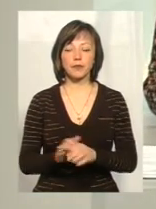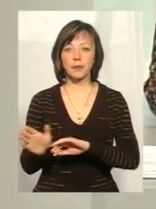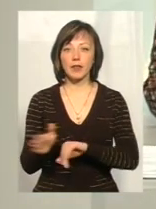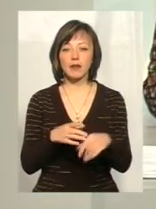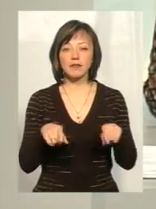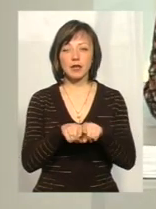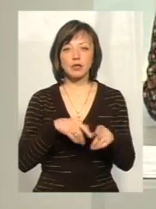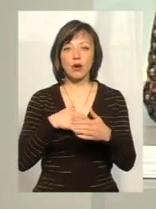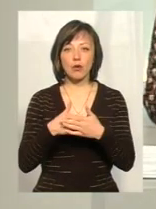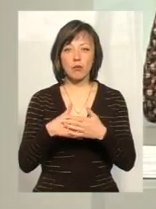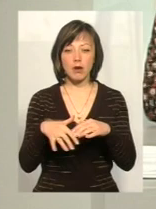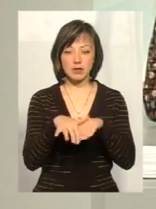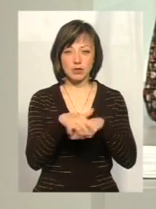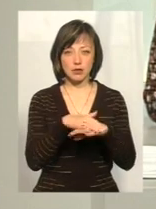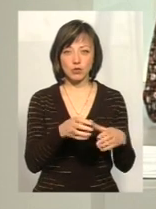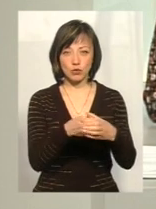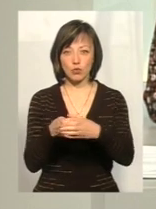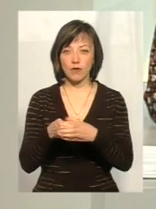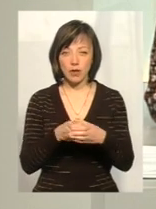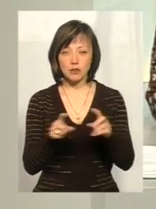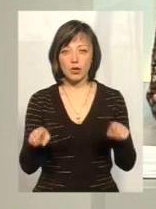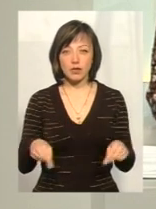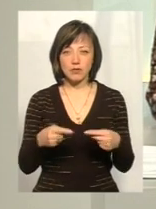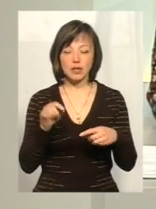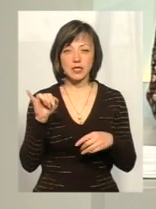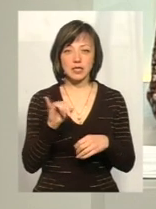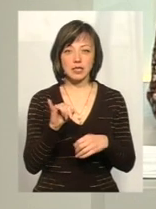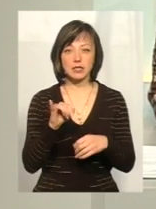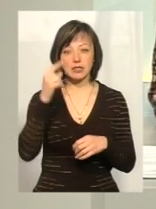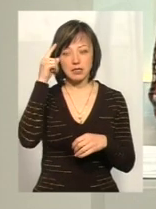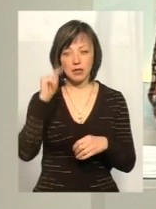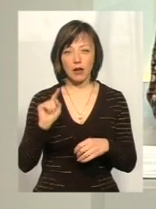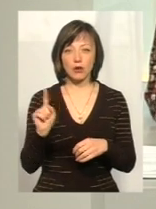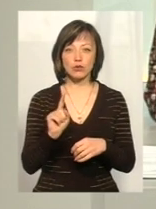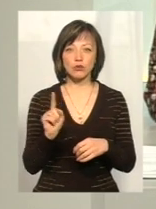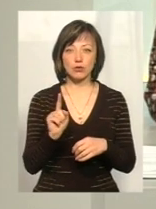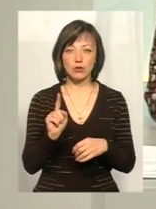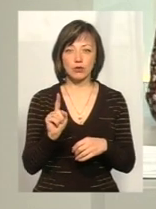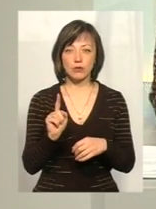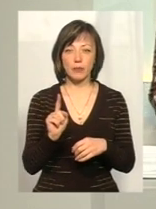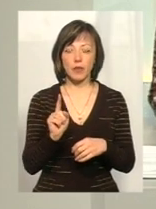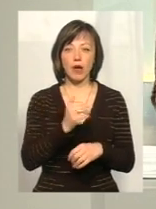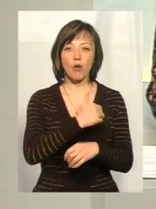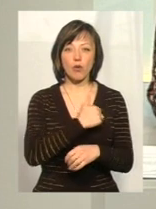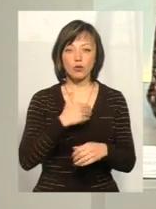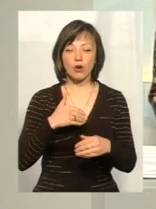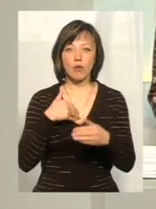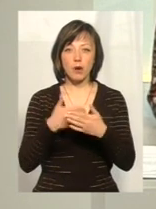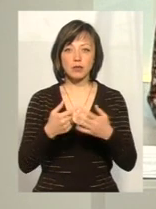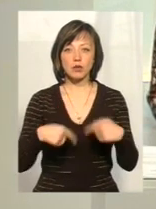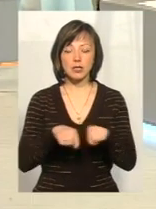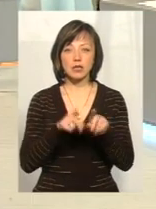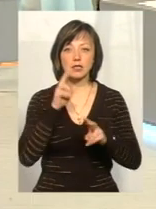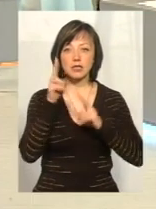громадськість згуртувалася, так, організувалася. І знаю, що хочуть громадські організації